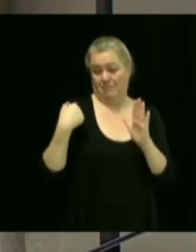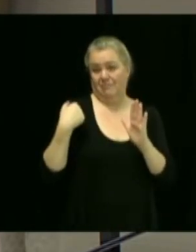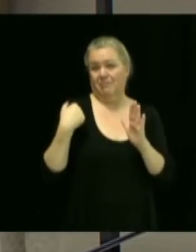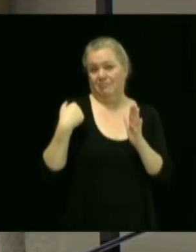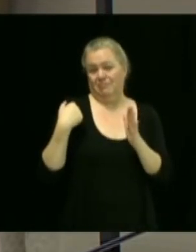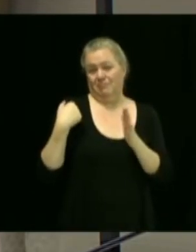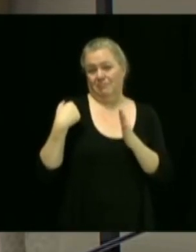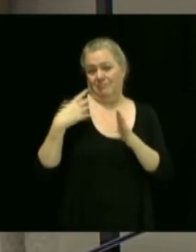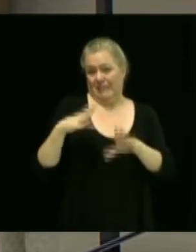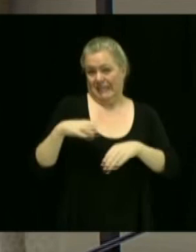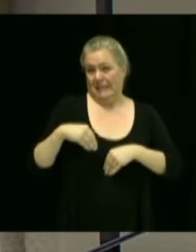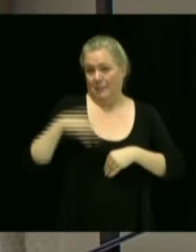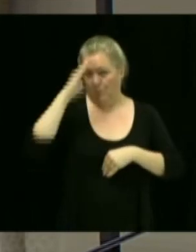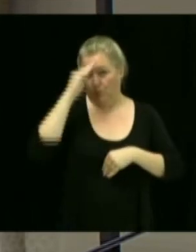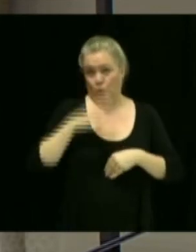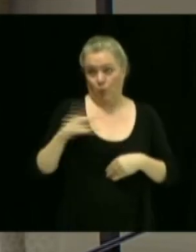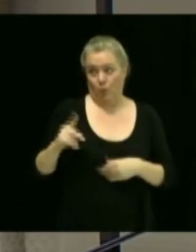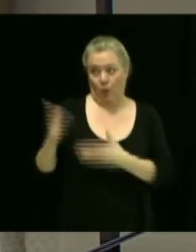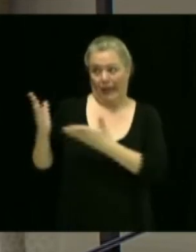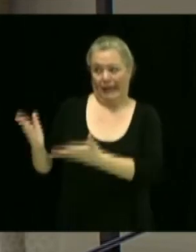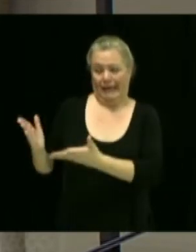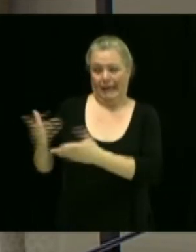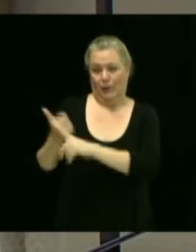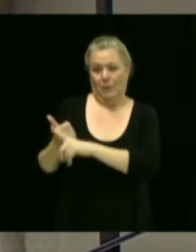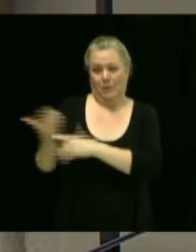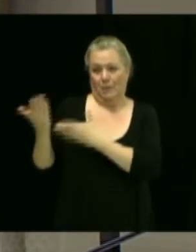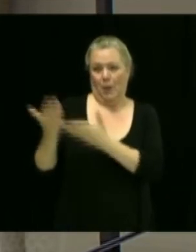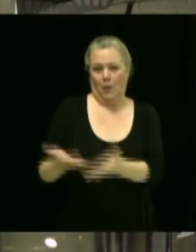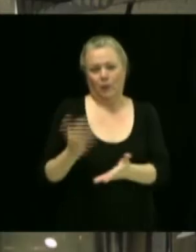laquelle M. Poulin s'est porté. Proposeur.